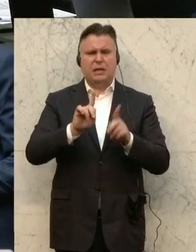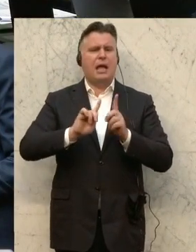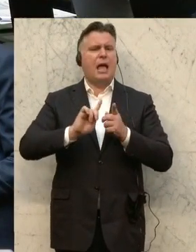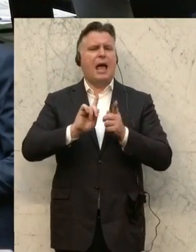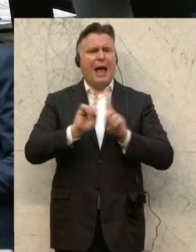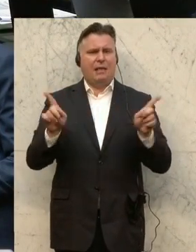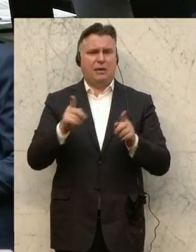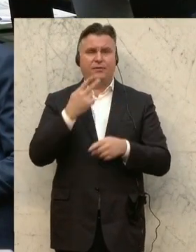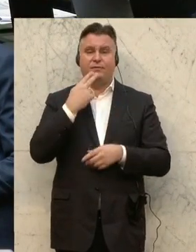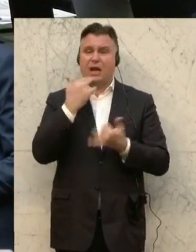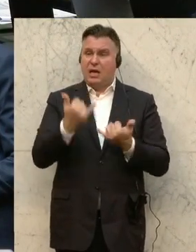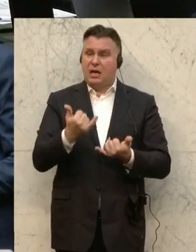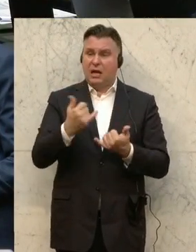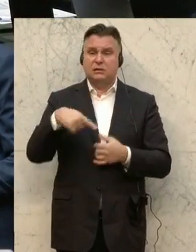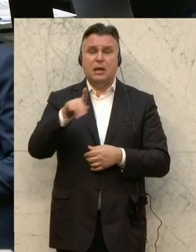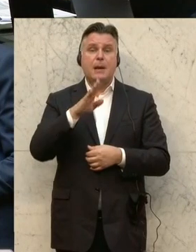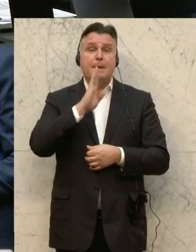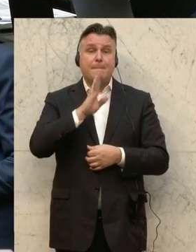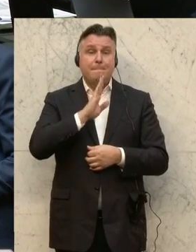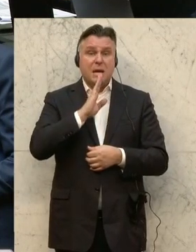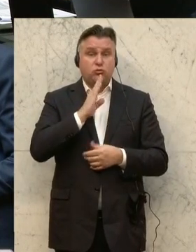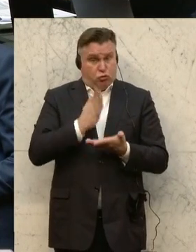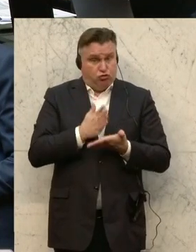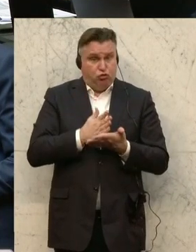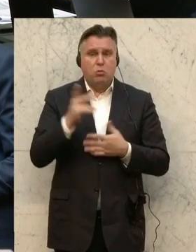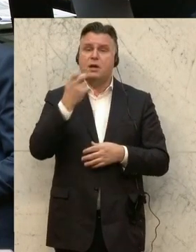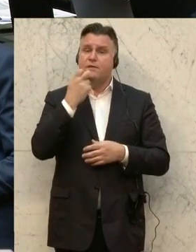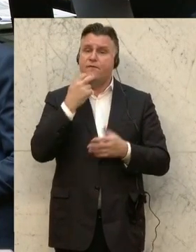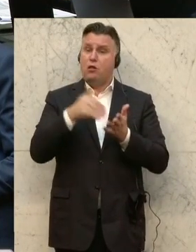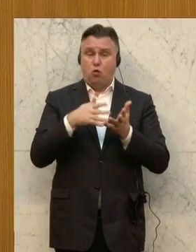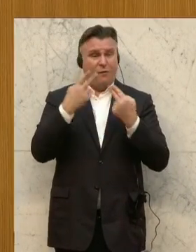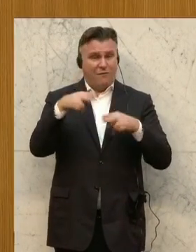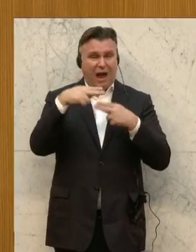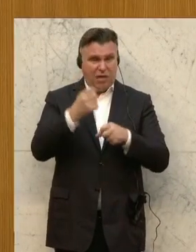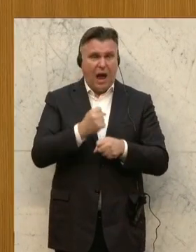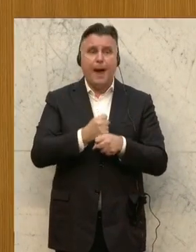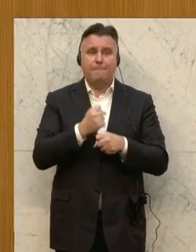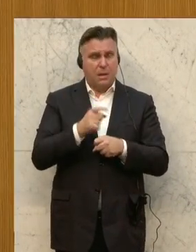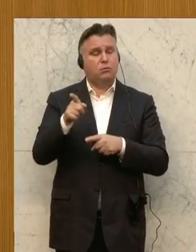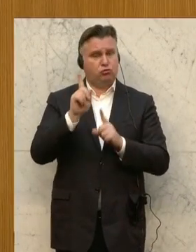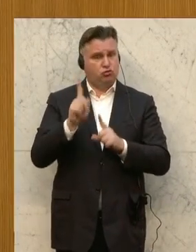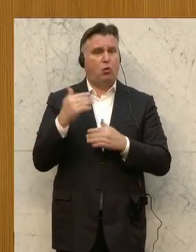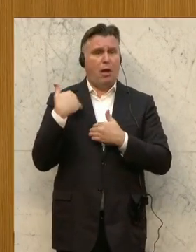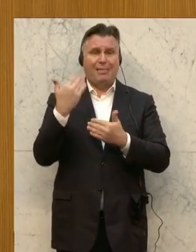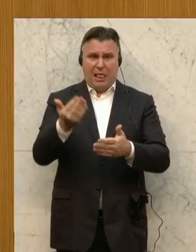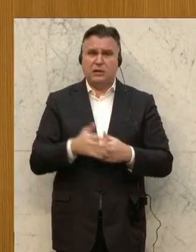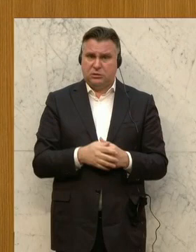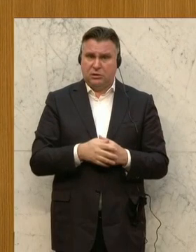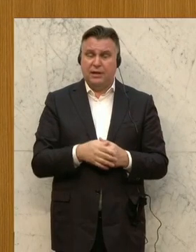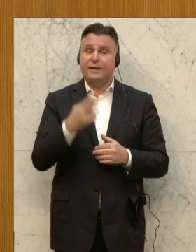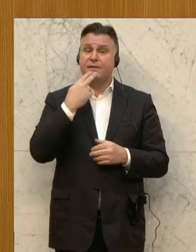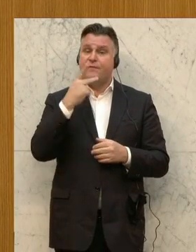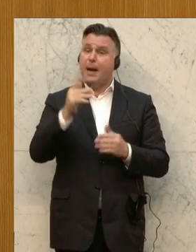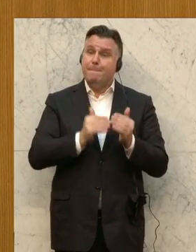All jene, die im Pensionsalter noch einen Beitrag leisten können und wollen, sollten wir entlasten. All jene, die mehr